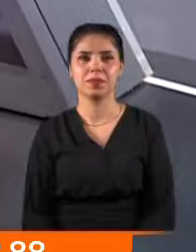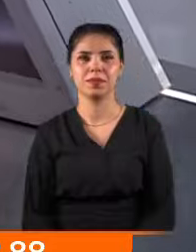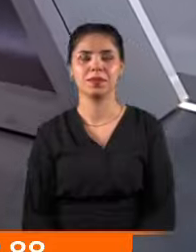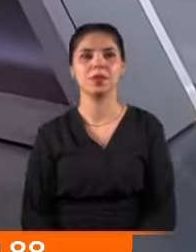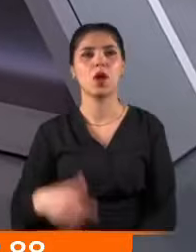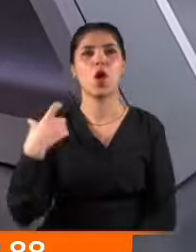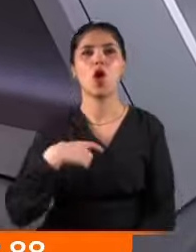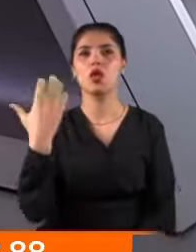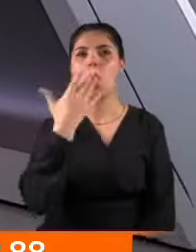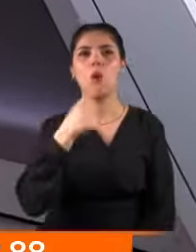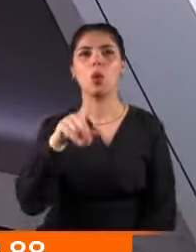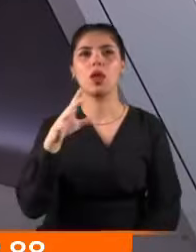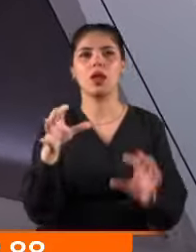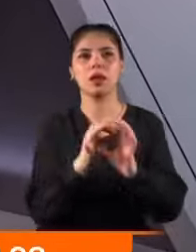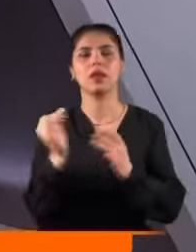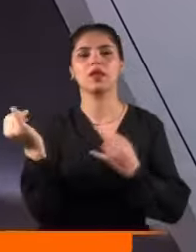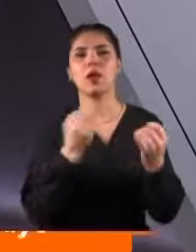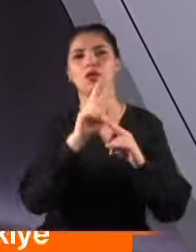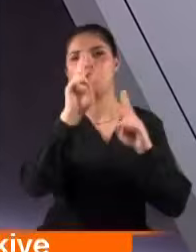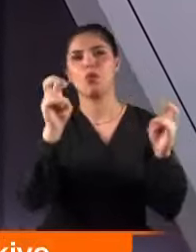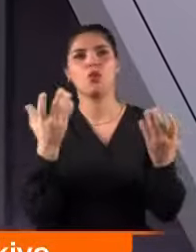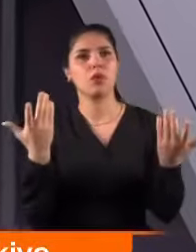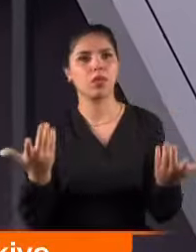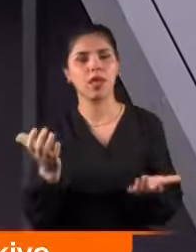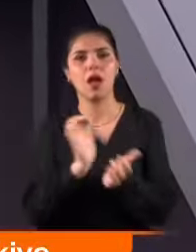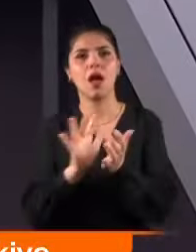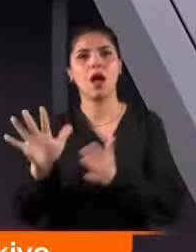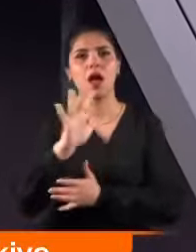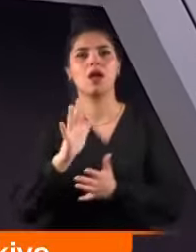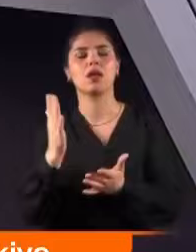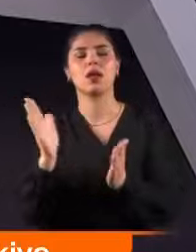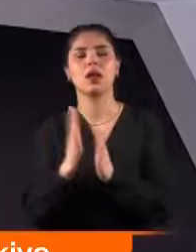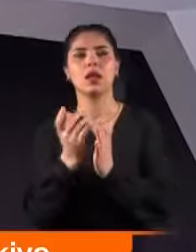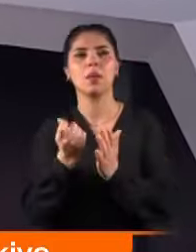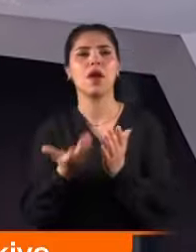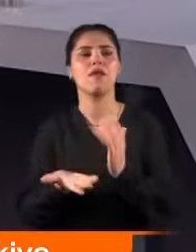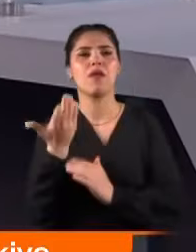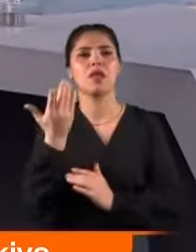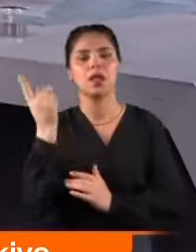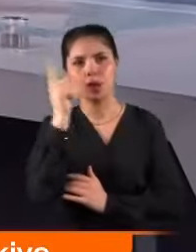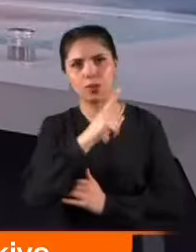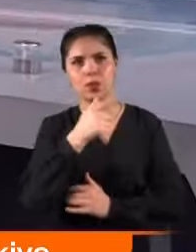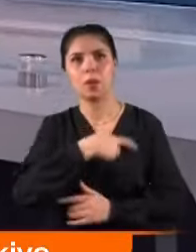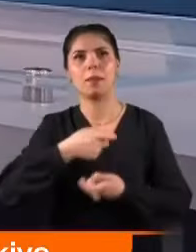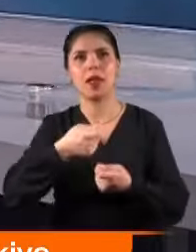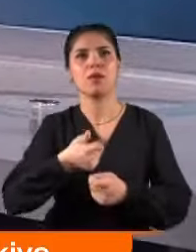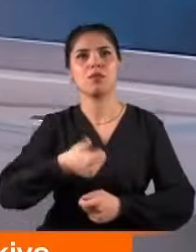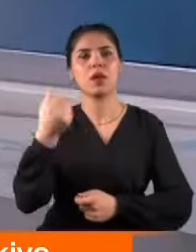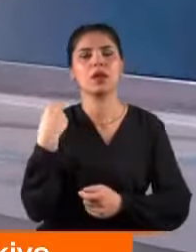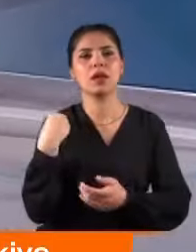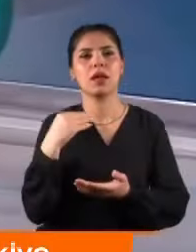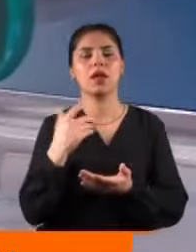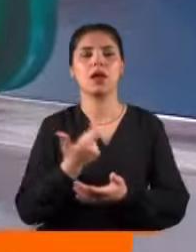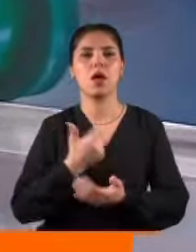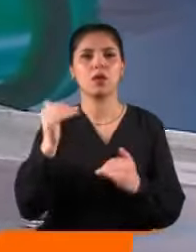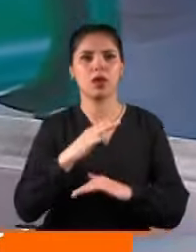Özel okullarla ilgili en çok tartışılan başlıklardan biri velilerden alınan fahiş kitap ücretleri. Milliyetin Bakanlığı yeni bir düzenlemeyi hayata getiriyor